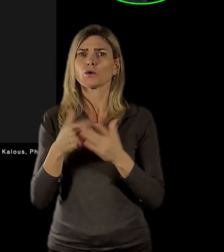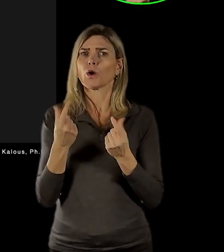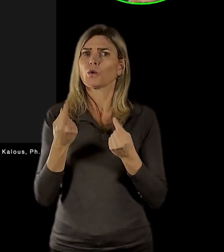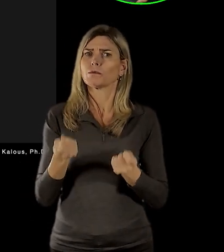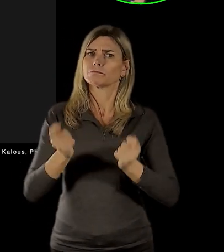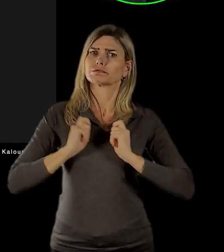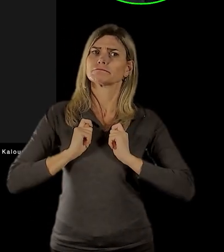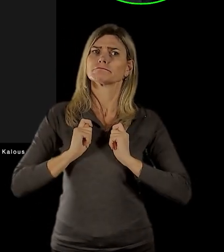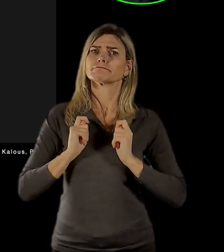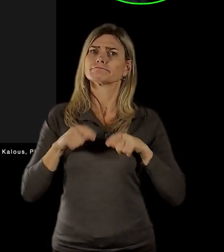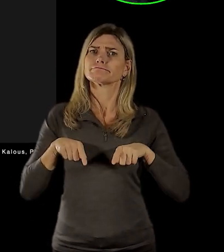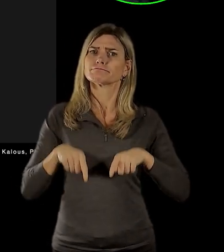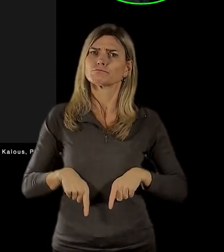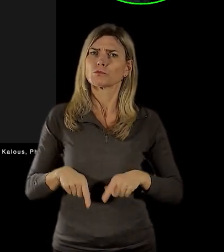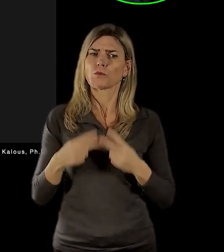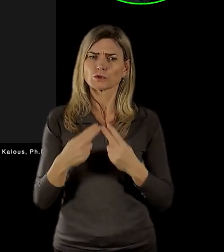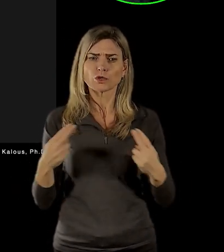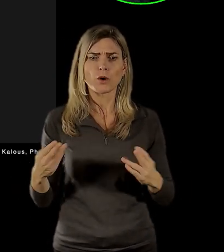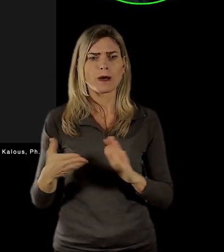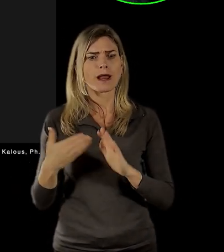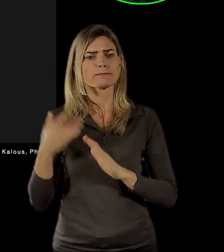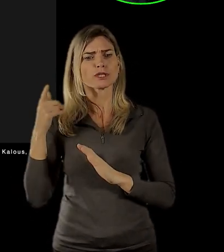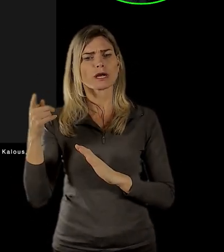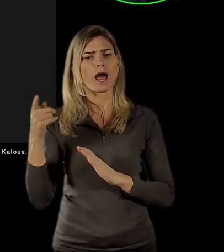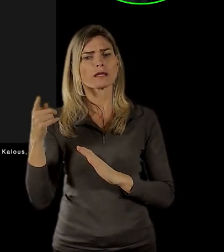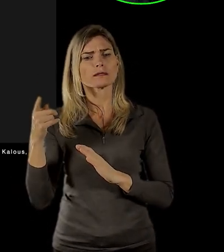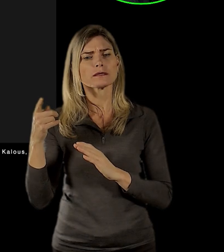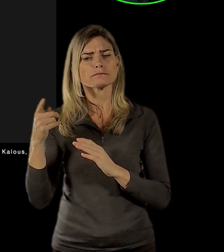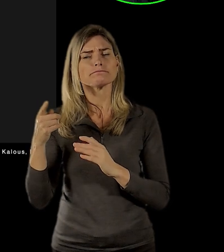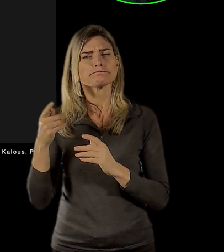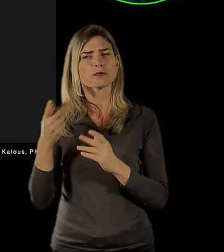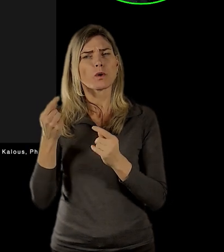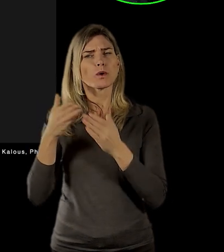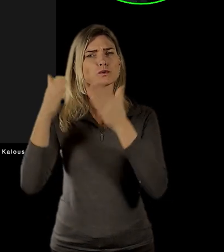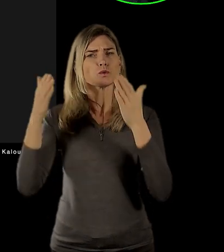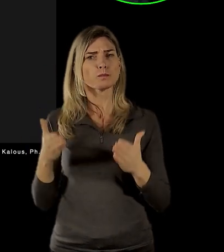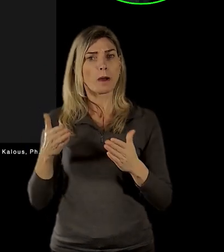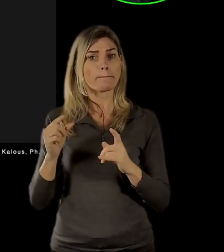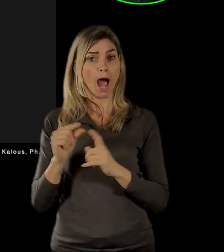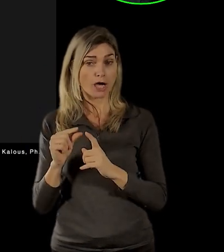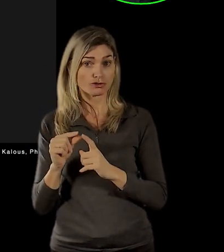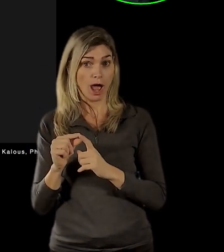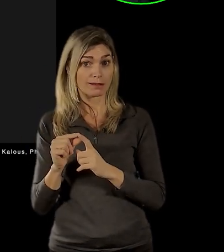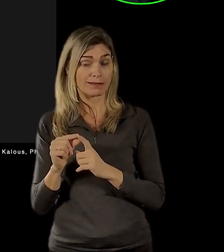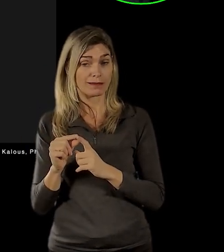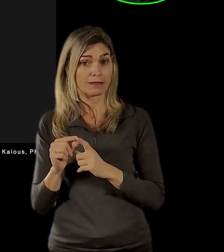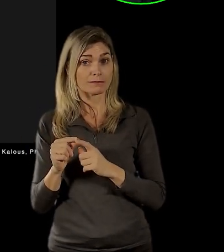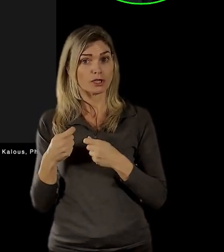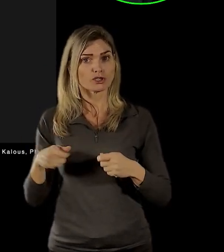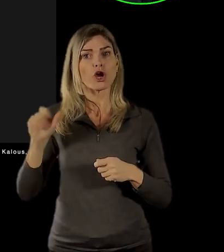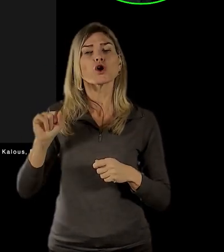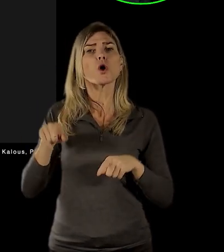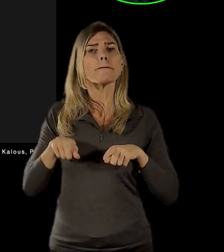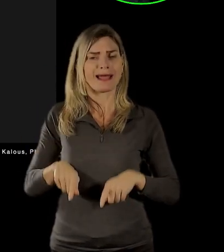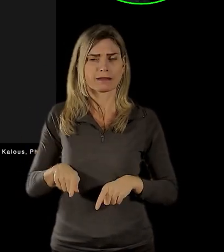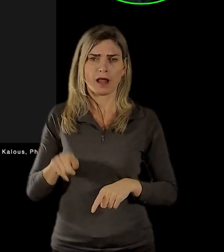muzea vůči objektu, i když samo o sobě dům pážat zůstává v držení hlavního města